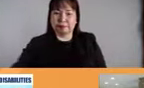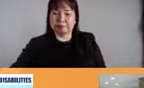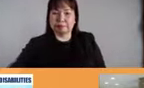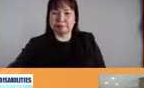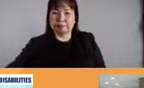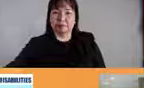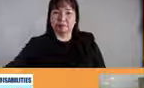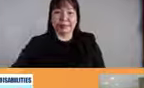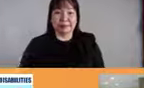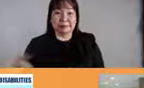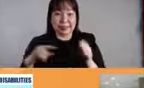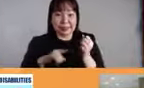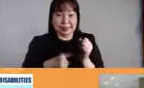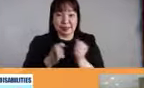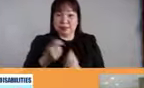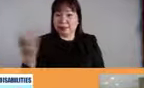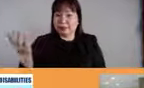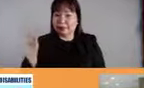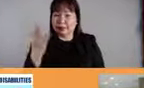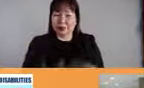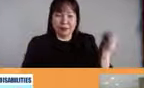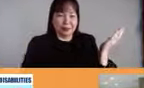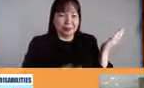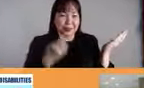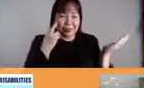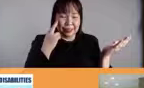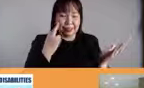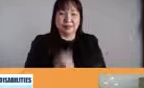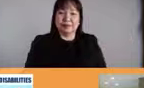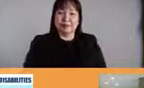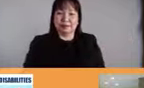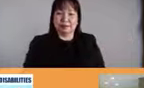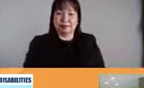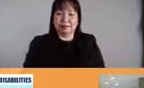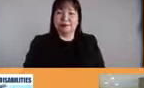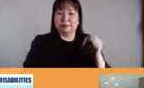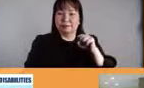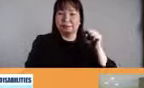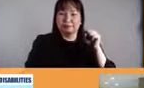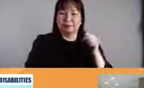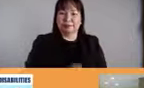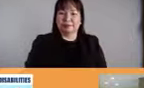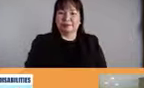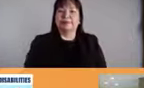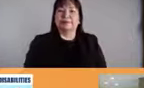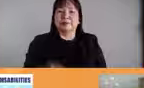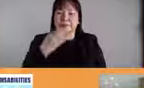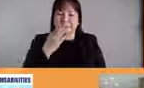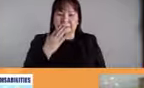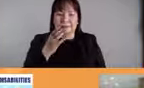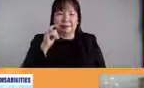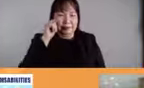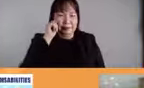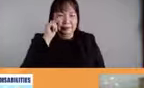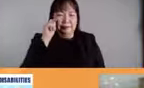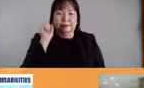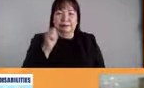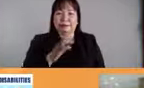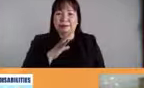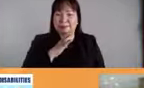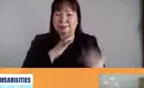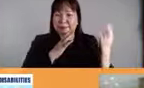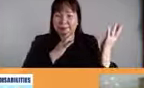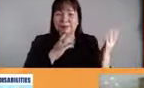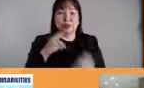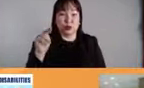natin, kay Sir Raniel. Sir Raniel? Yeah. Salamat, Ms. Tonet. So, ang Norfield, no,